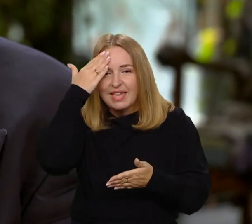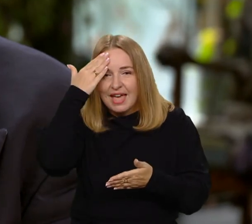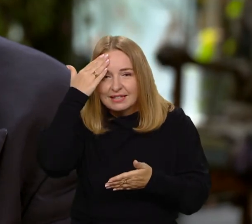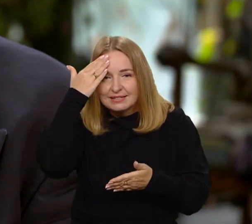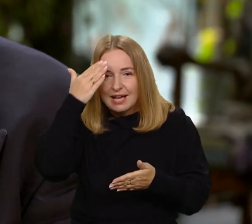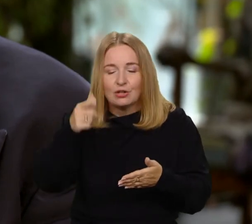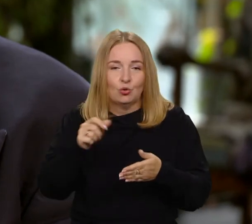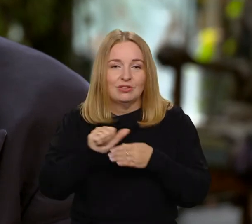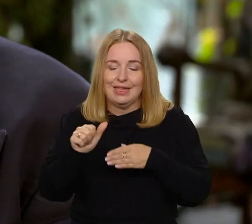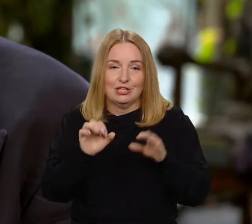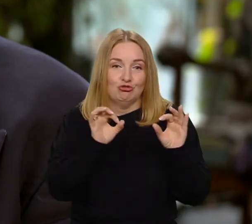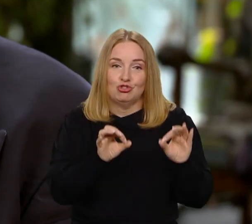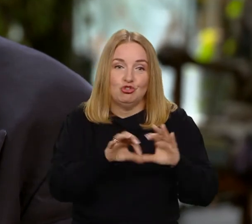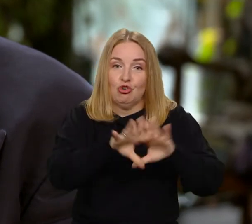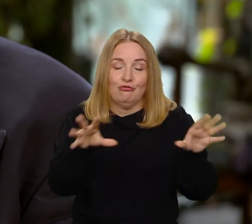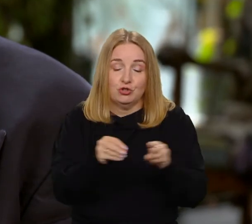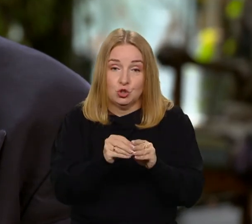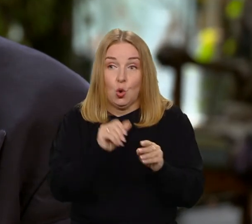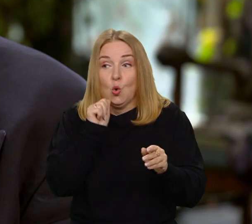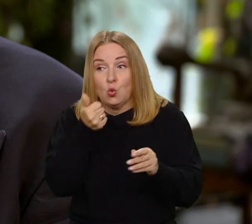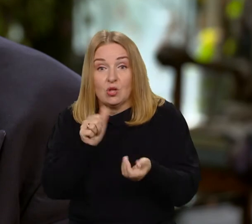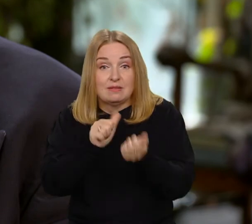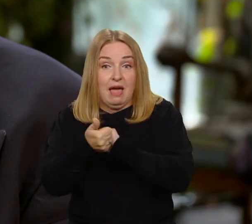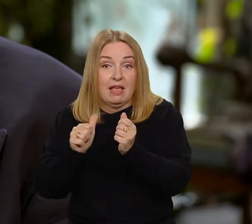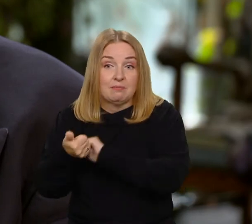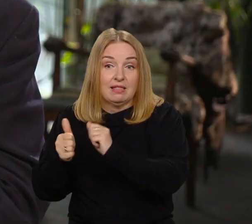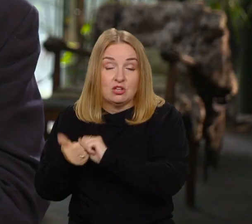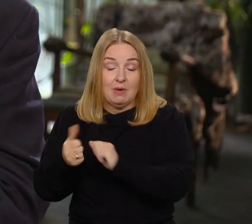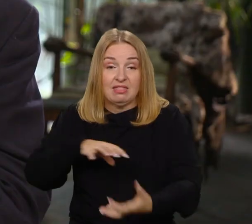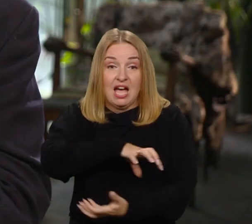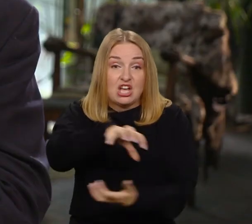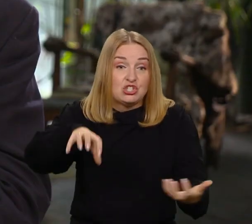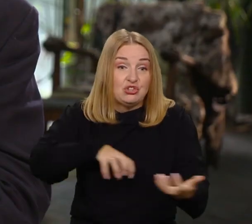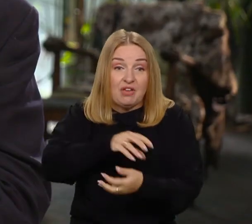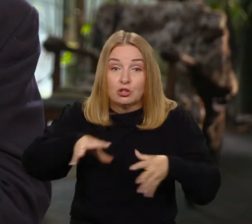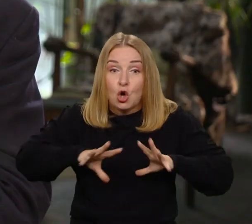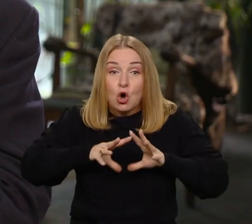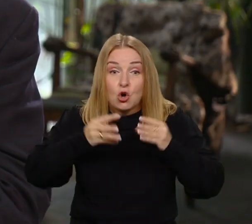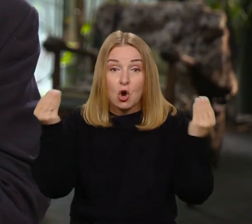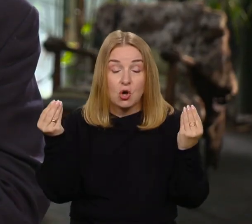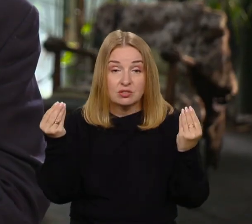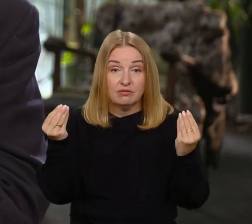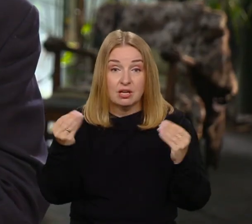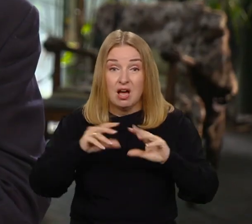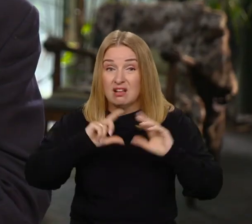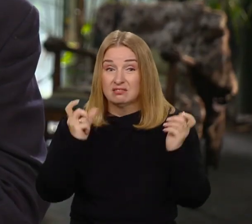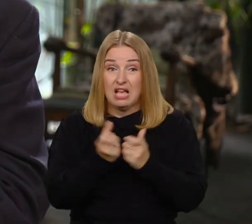nie będzie może wiedzą na jutro. To się wszystko szalenie zmienia. Nasz świat galopuje. Nasz świat pełen elektronik i smartfonów,